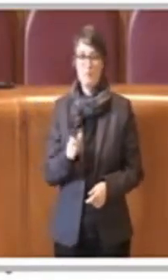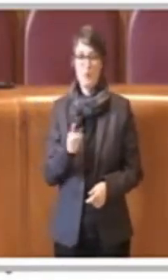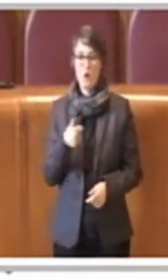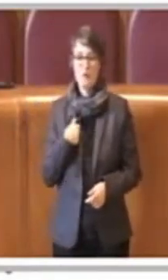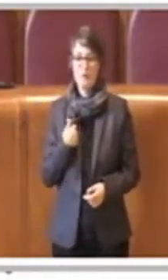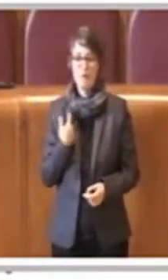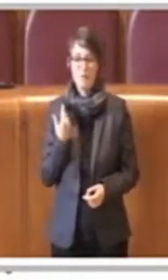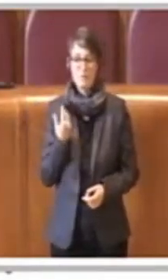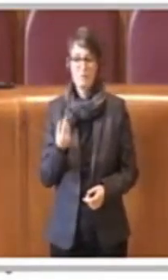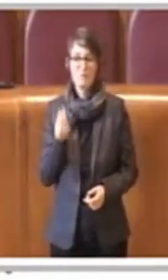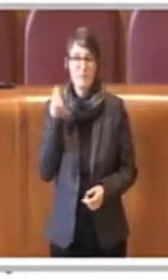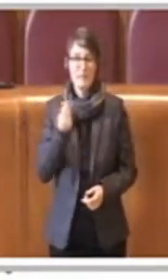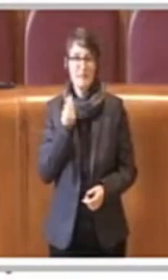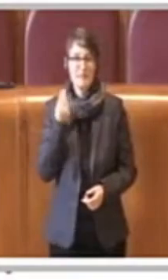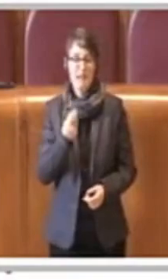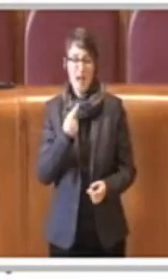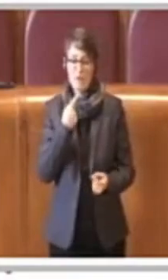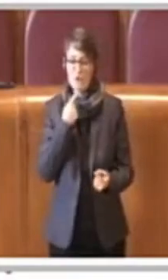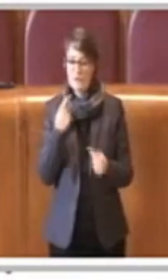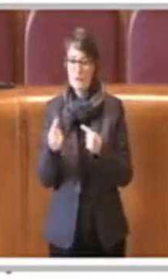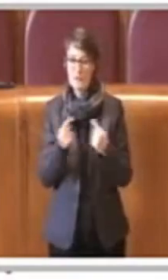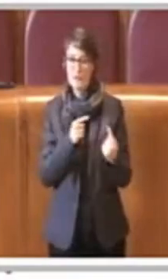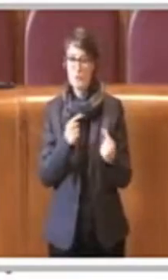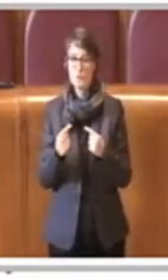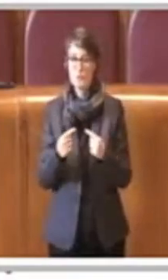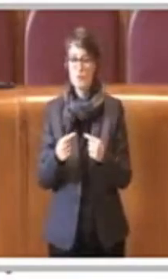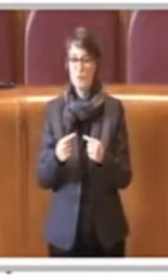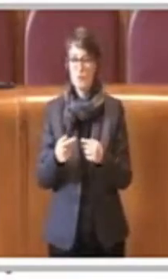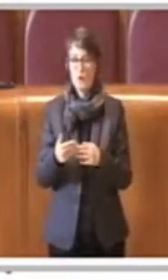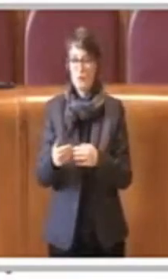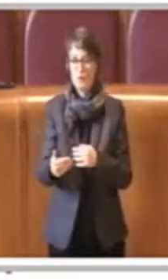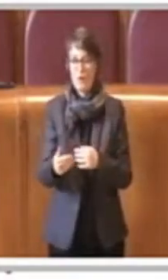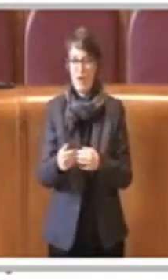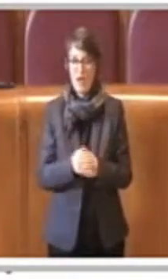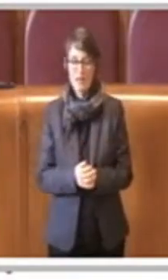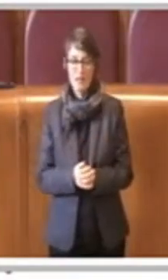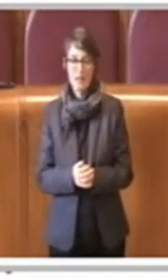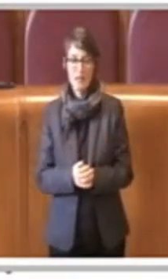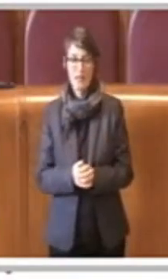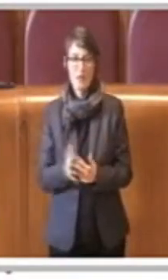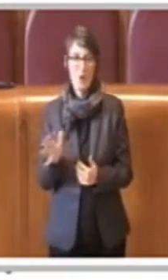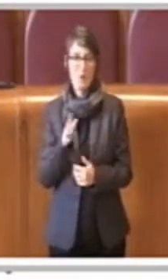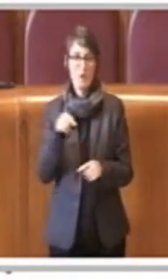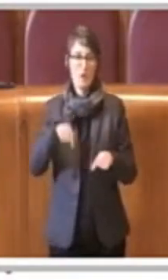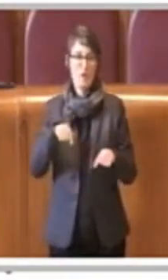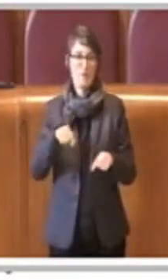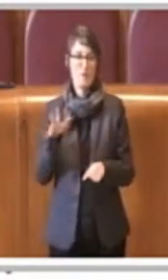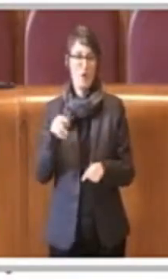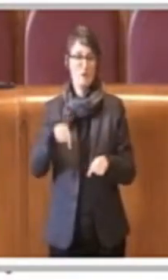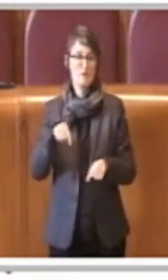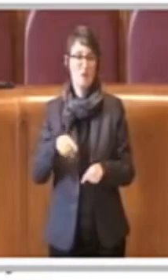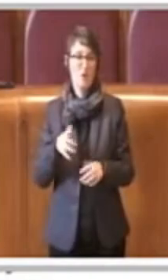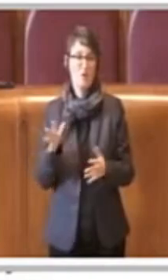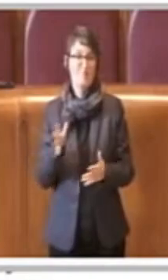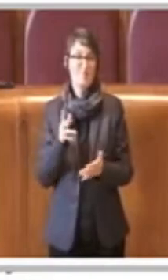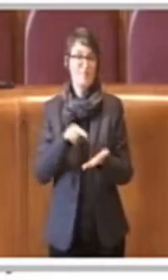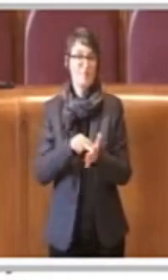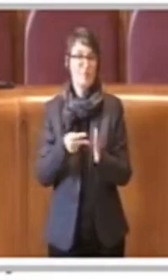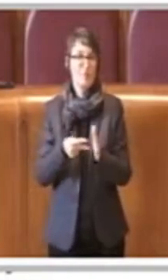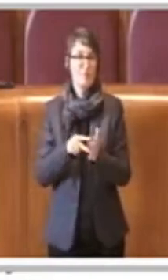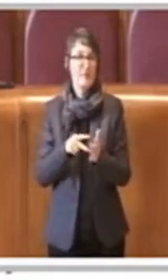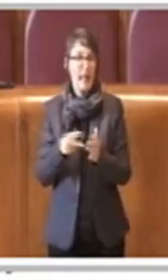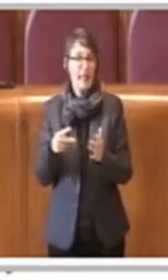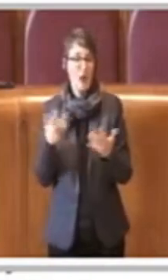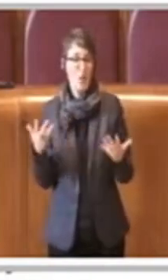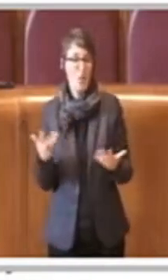discuterla più in là, ovviamente adesso forse avrò qualche problema tecnico, mi auguro di no, perciò speriamo